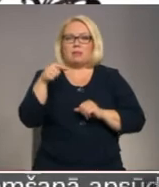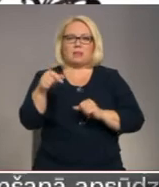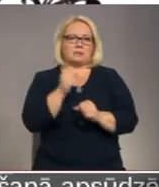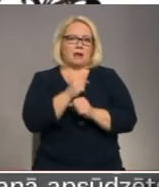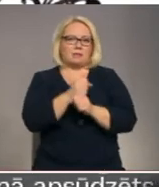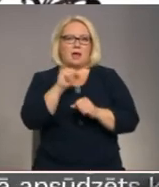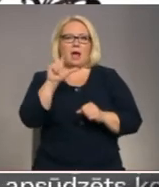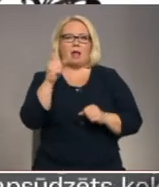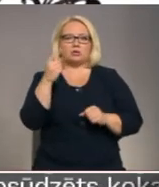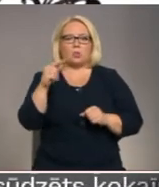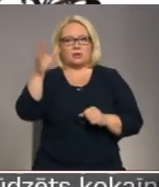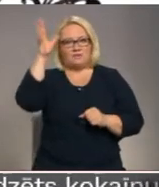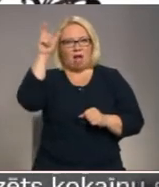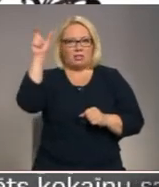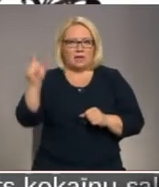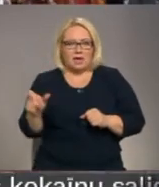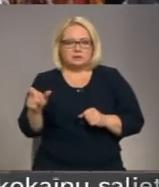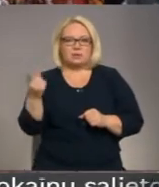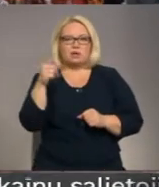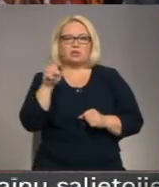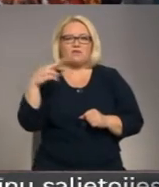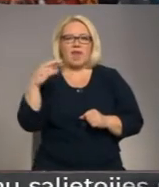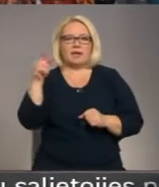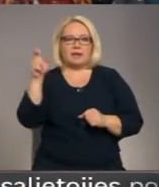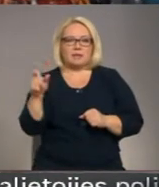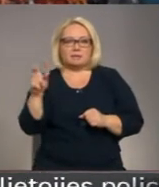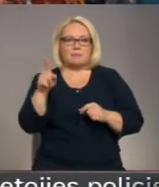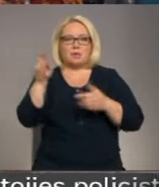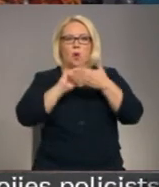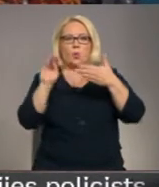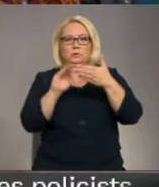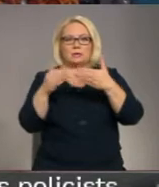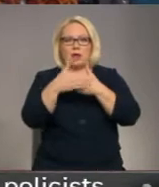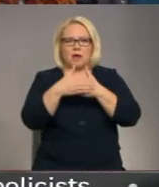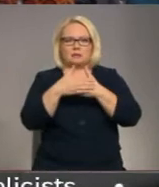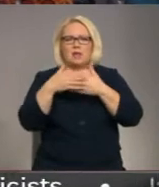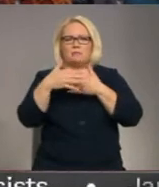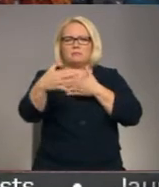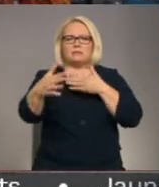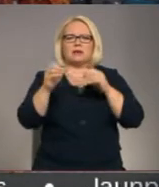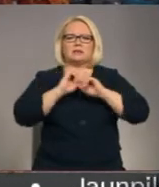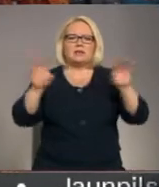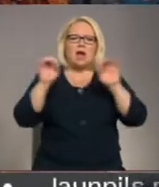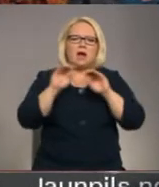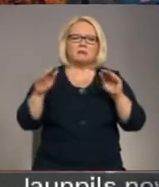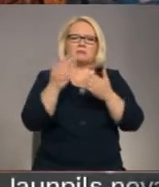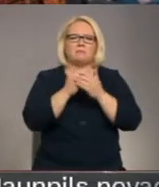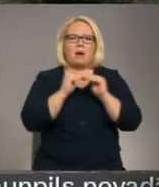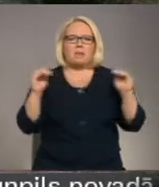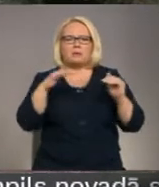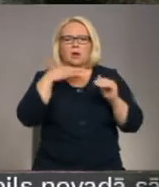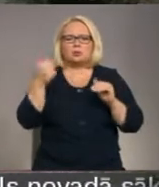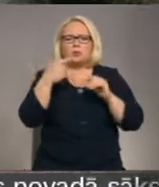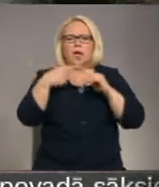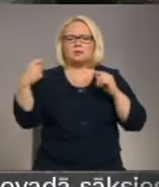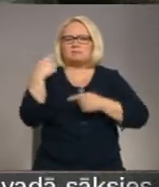Alsungas valdnieks Johans Ulriks von Šverins. Bet tais šī īsā uzraksta ir pamats vēsāles kopienes stāstam vairāku gadsimtu garumā,